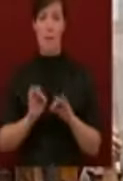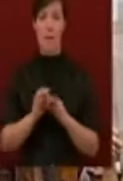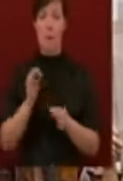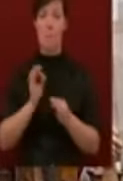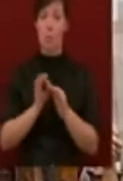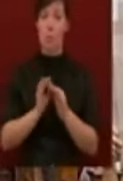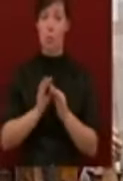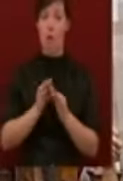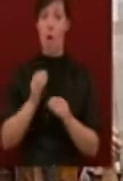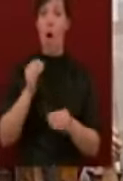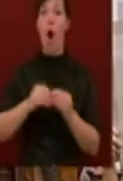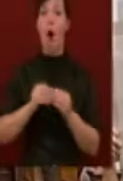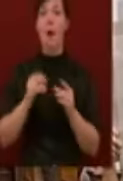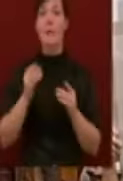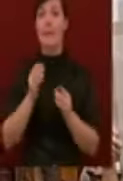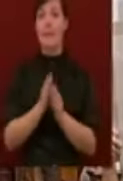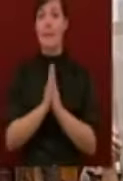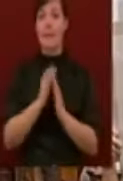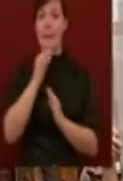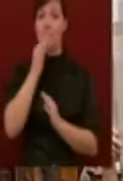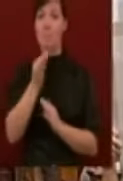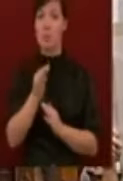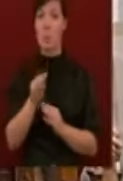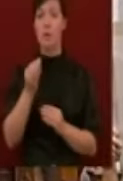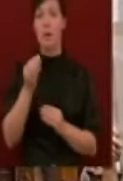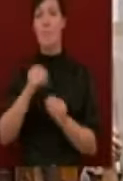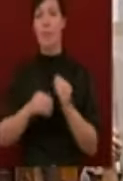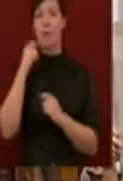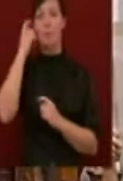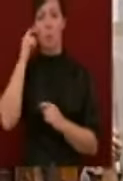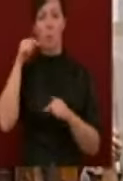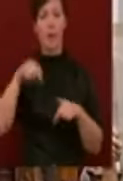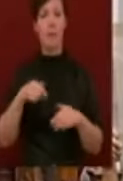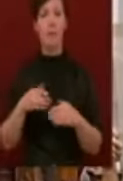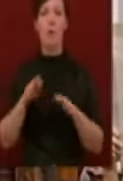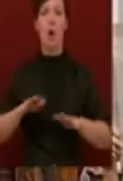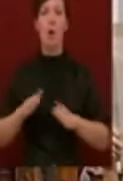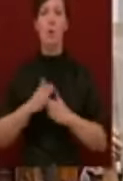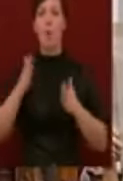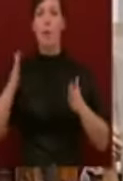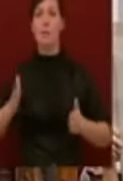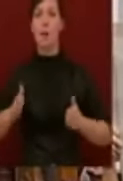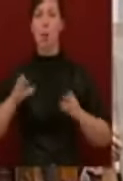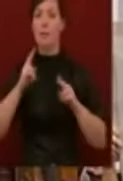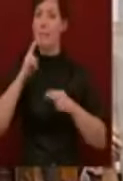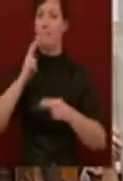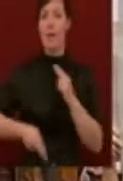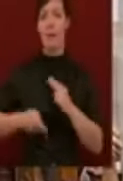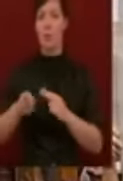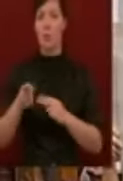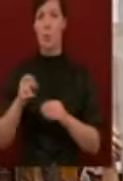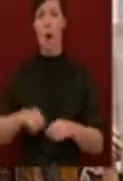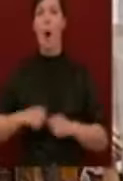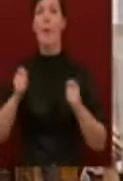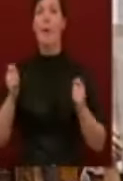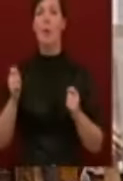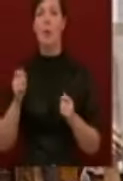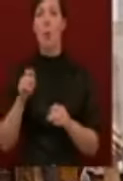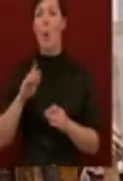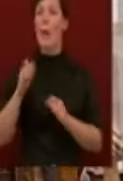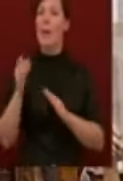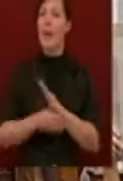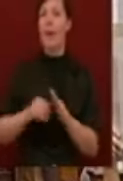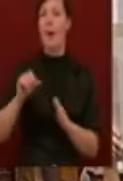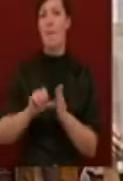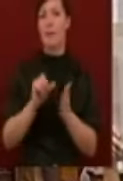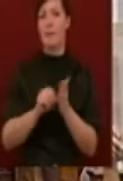kértem a szót, mert úgy gondolom, hogy nem fejezhetjük be ezt az ülésszakot anélkül, hogy legalább egyszer ne hangozna